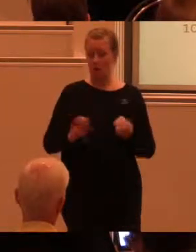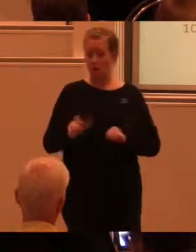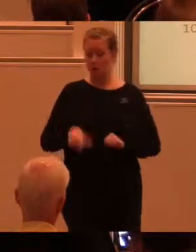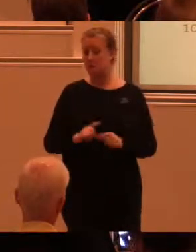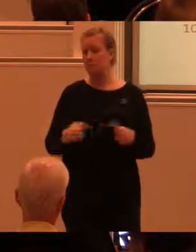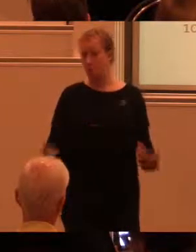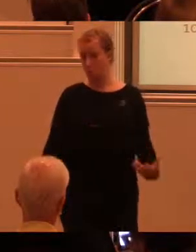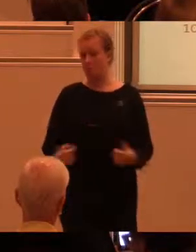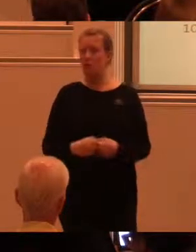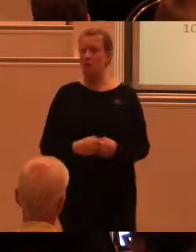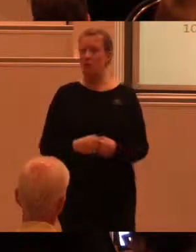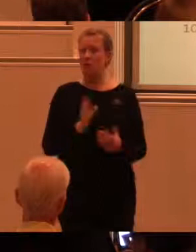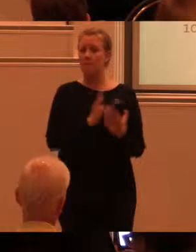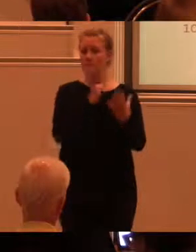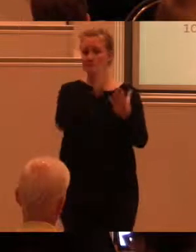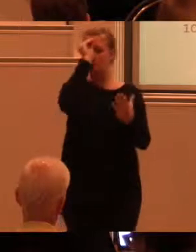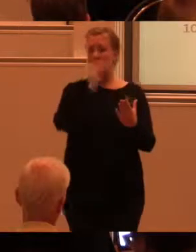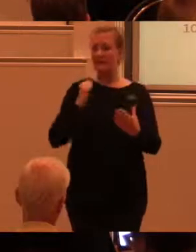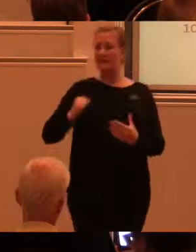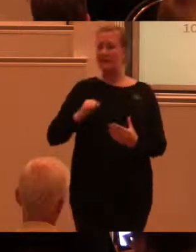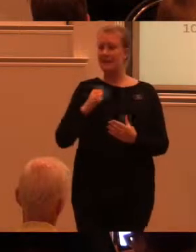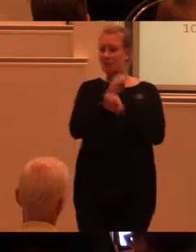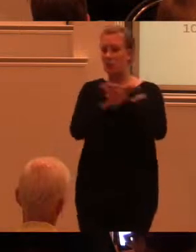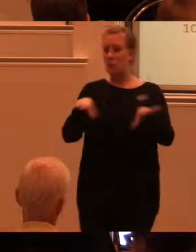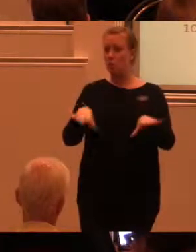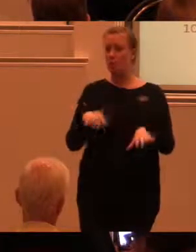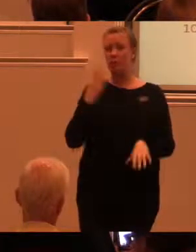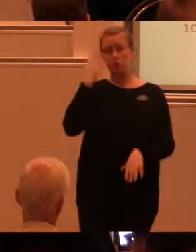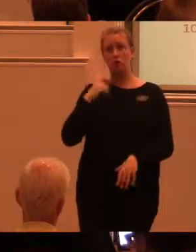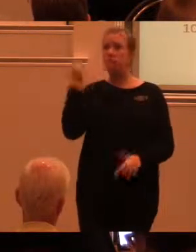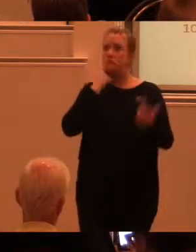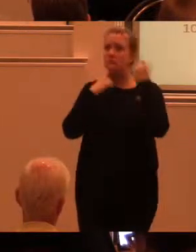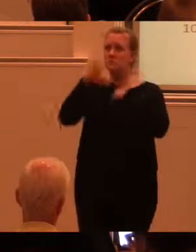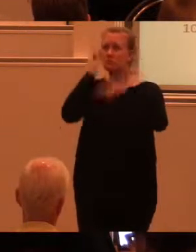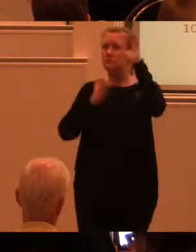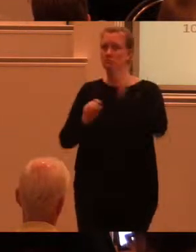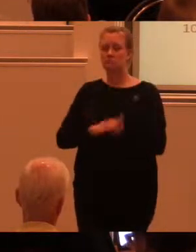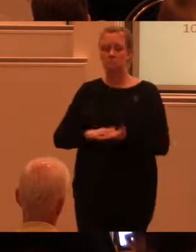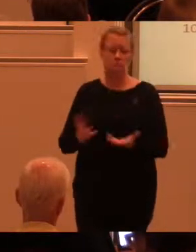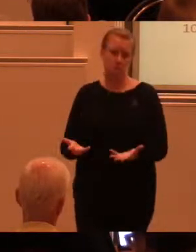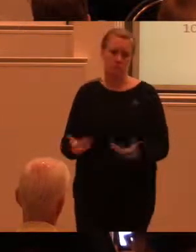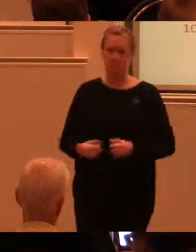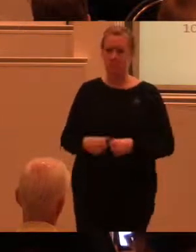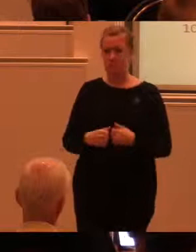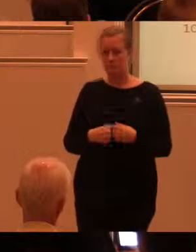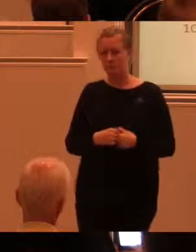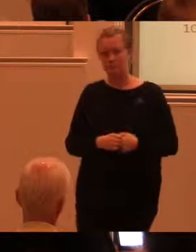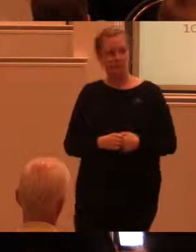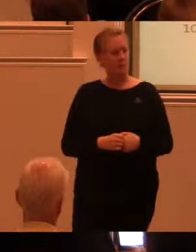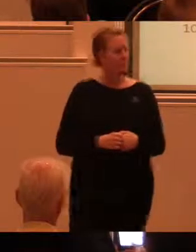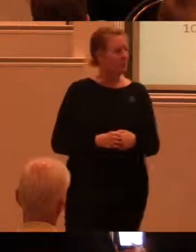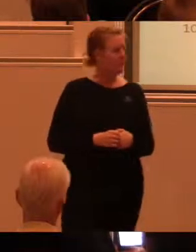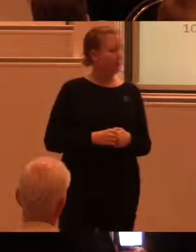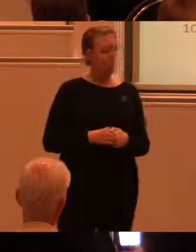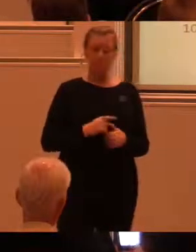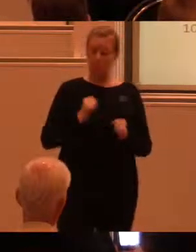Vi måste ha perceptuellt tillgänglig information det vill säga man måste kunna ta in informationen på olika sätt. Det måste vara begripligt det måste vara